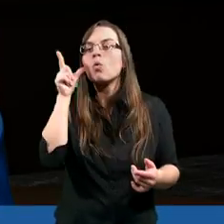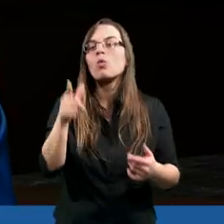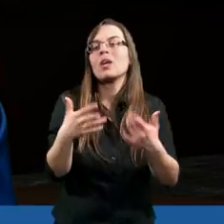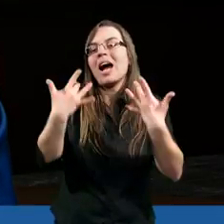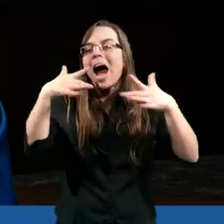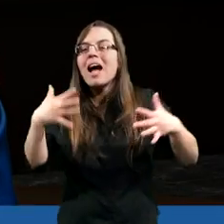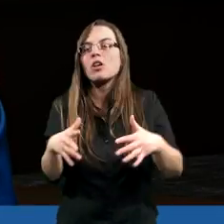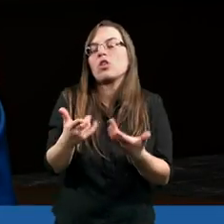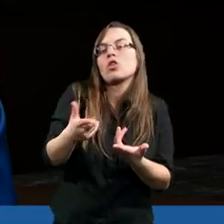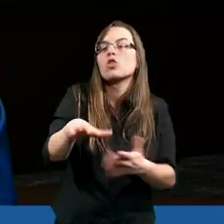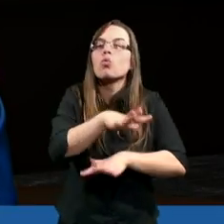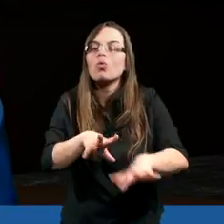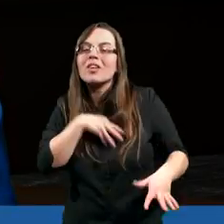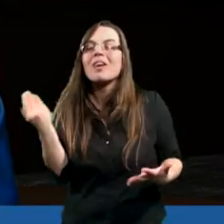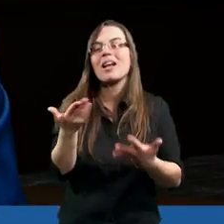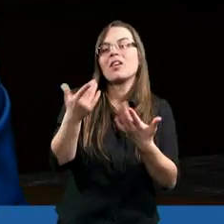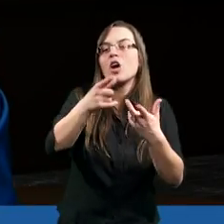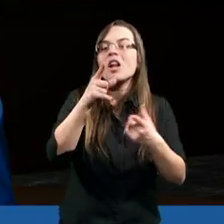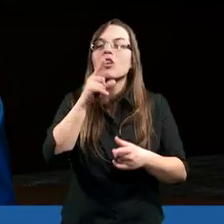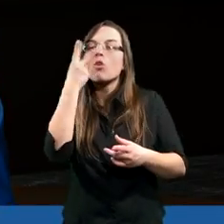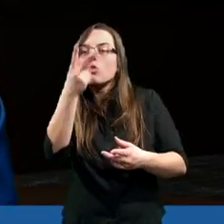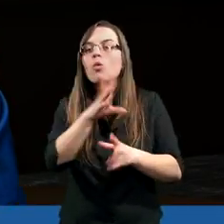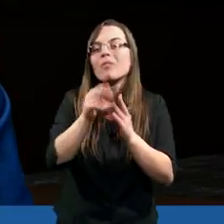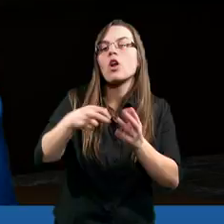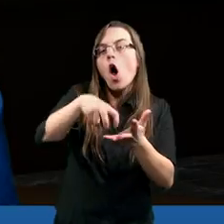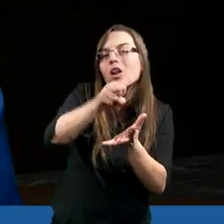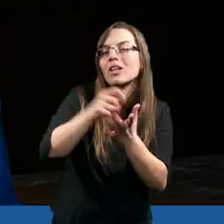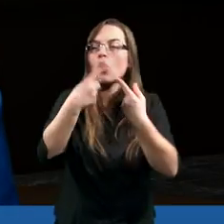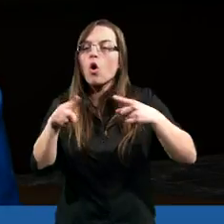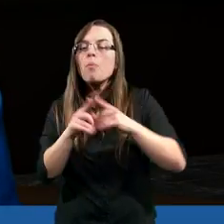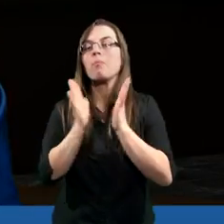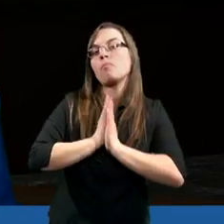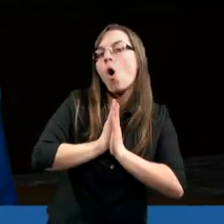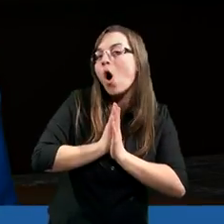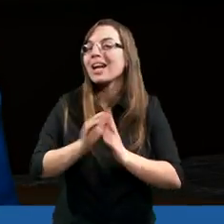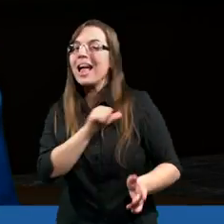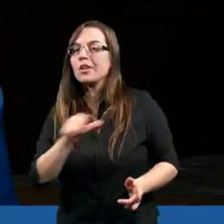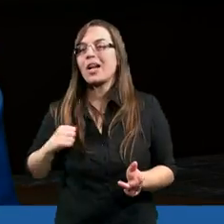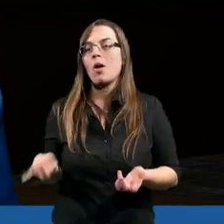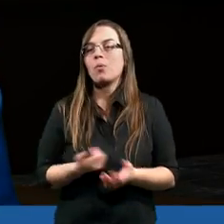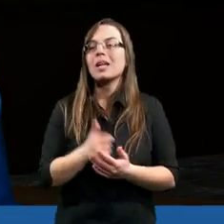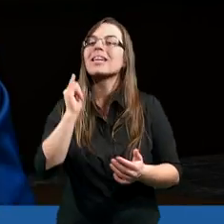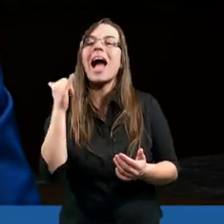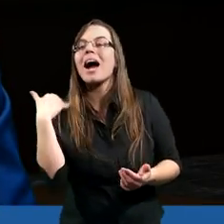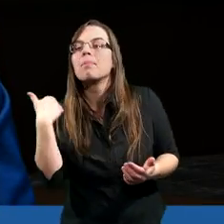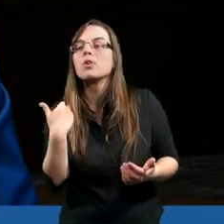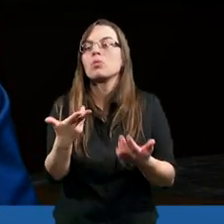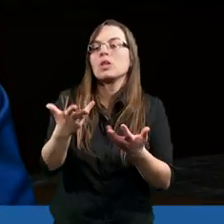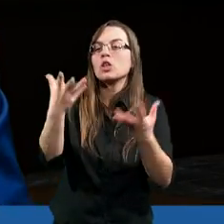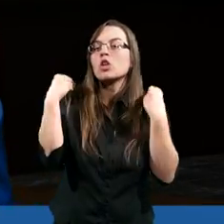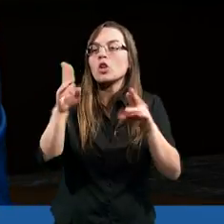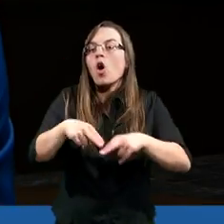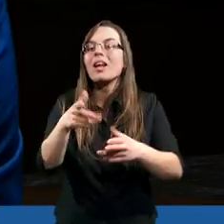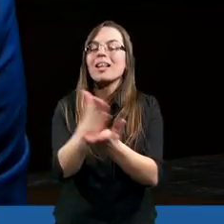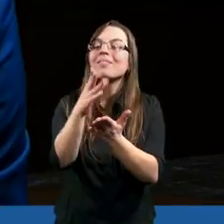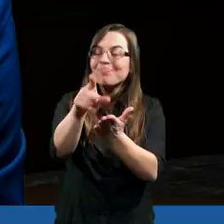razem dzielą się, Duch Święty trwają w tej nauce, chodzą do kościoła, modlą się. Jakbyśmy zostali